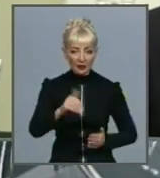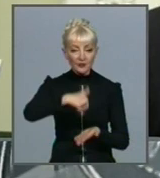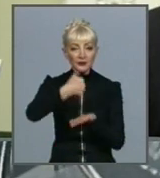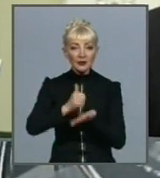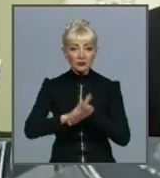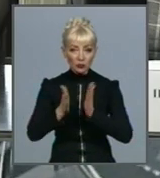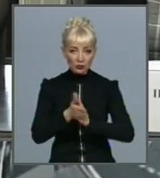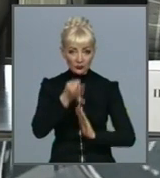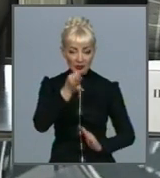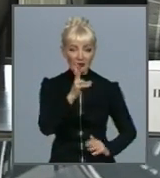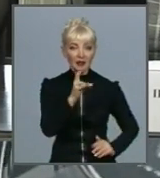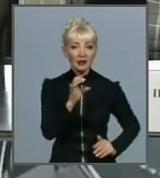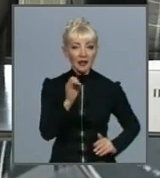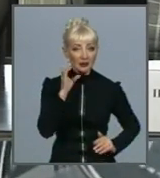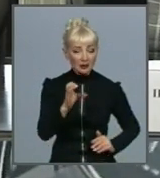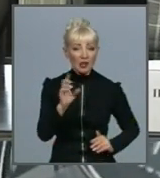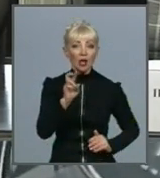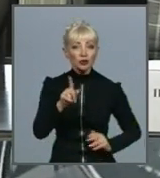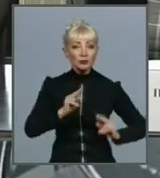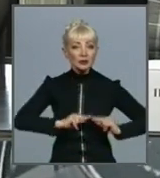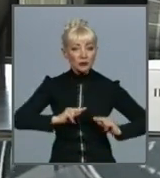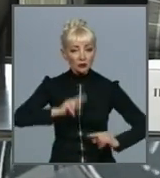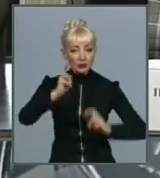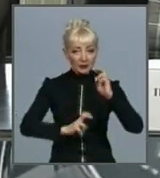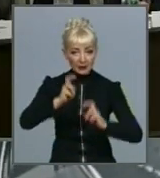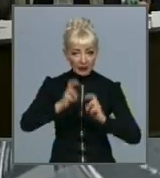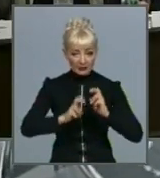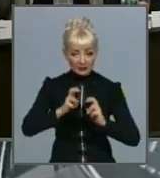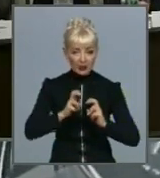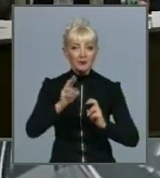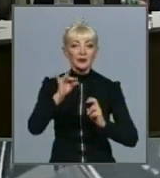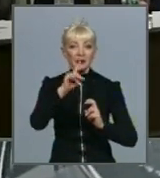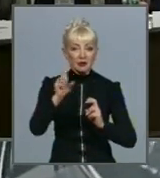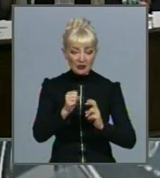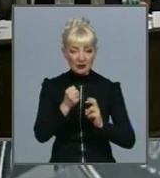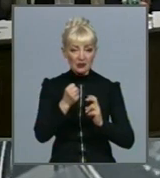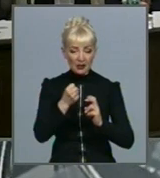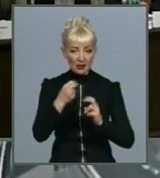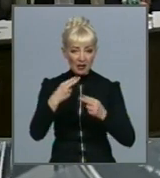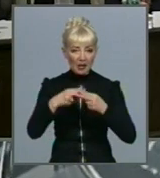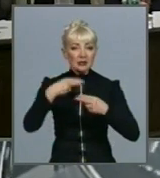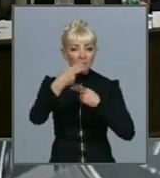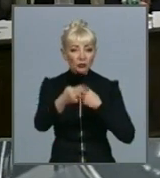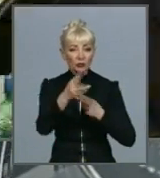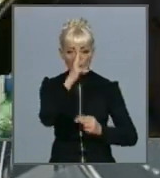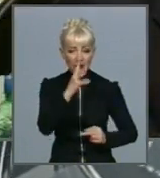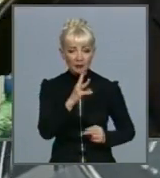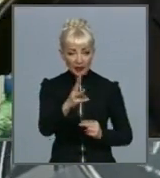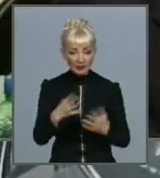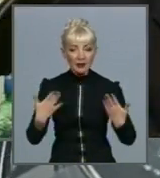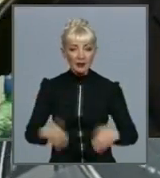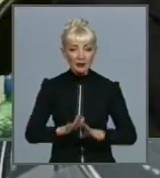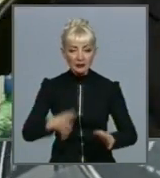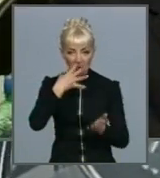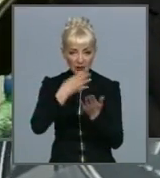Гнадій Кернес, щоб співробітники підприємства через перебої із виплатами заробітних плат не втратили свій трудовий стаж.